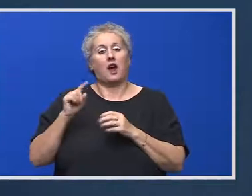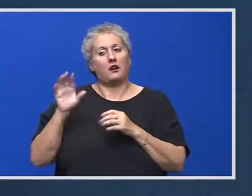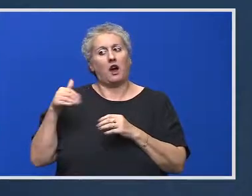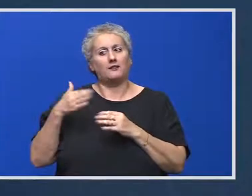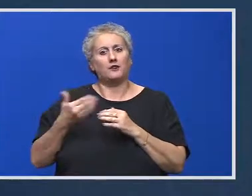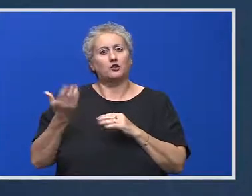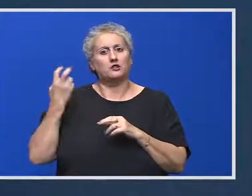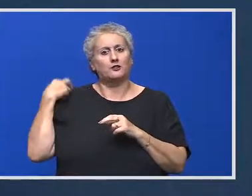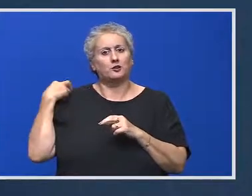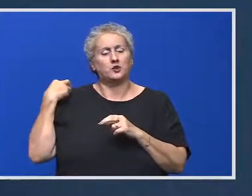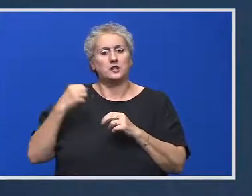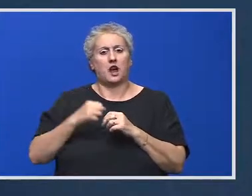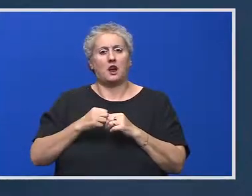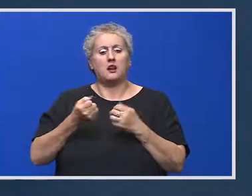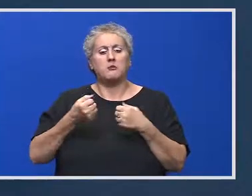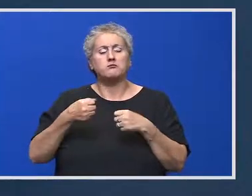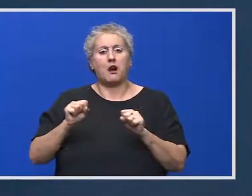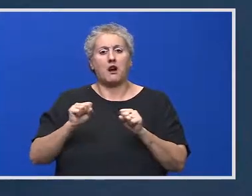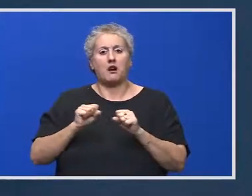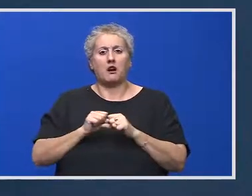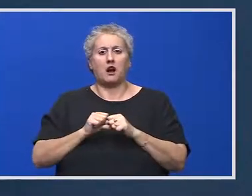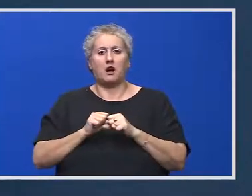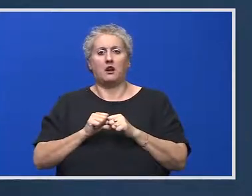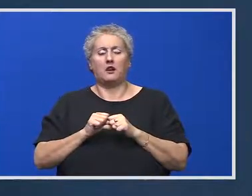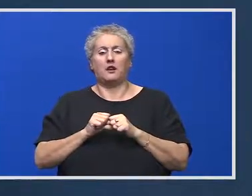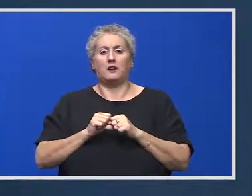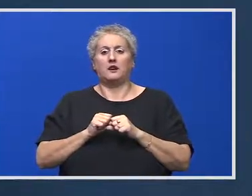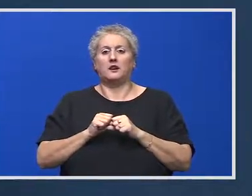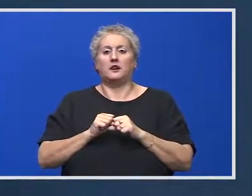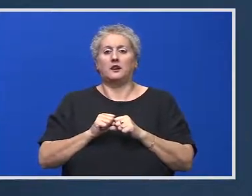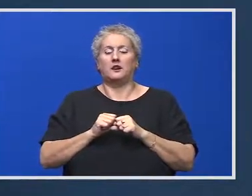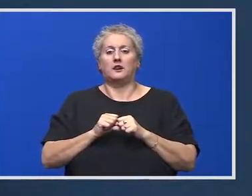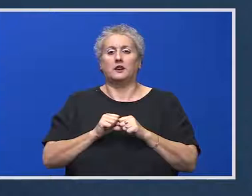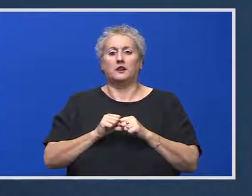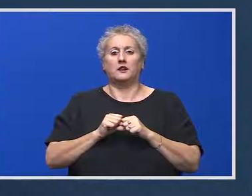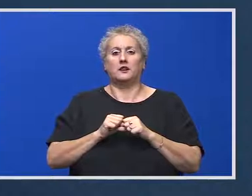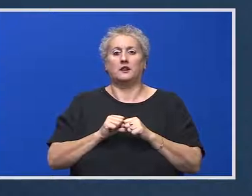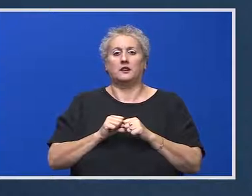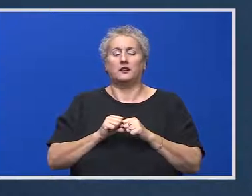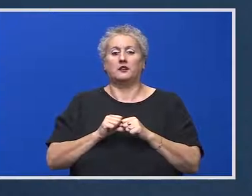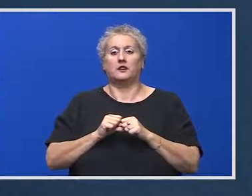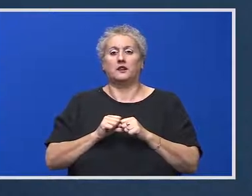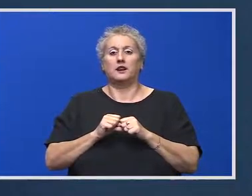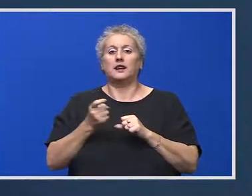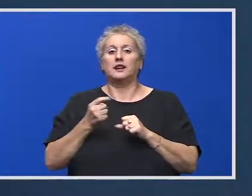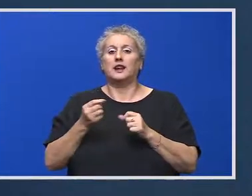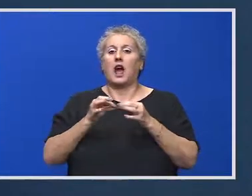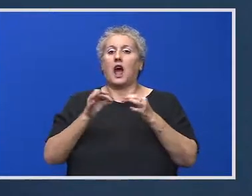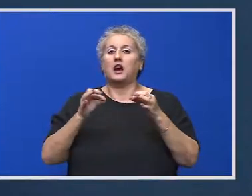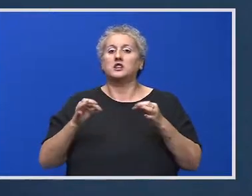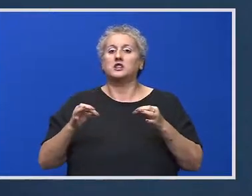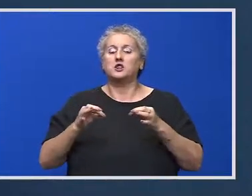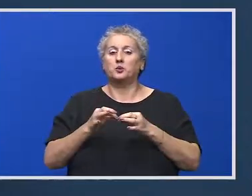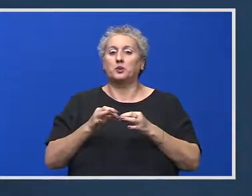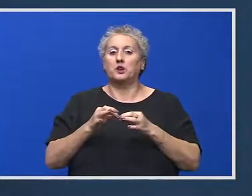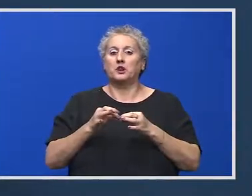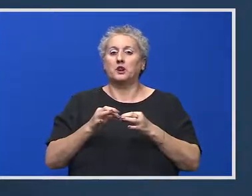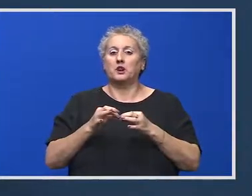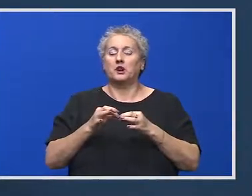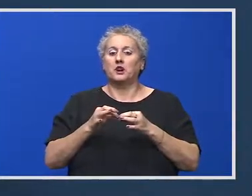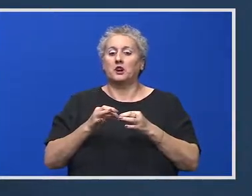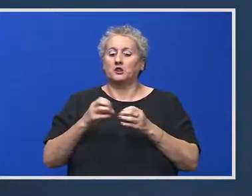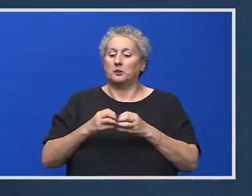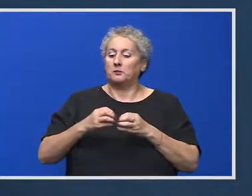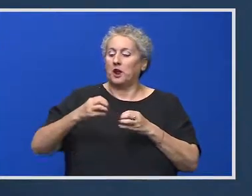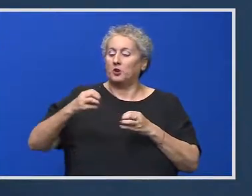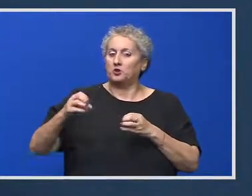la această bancă în care Rusia deține 45% din acțiuni, pentru prelungirea cu încă 5